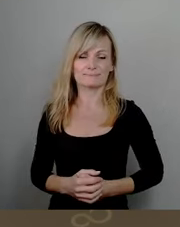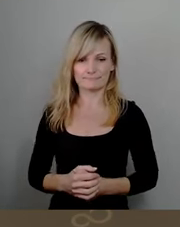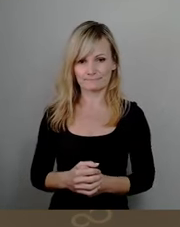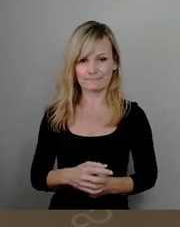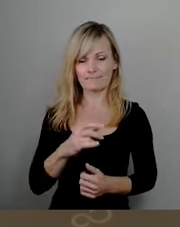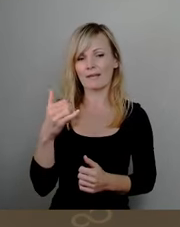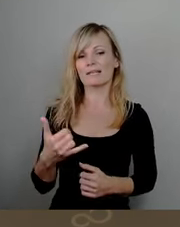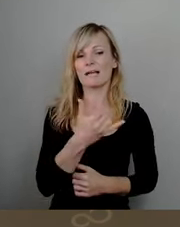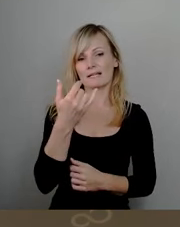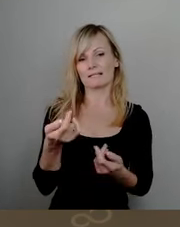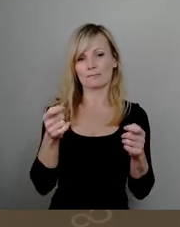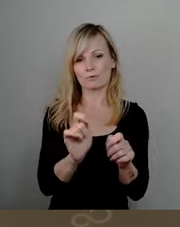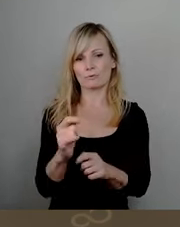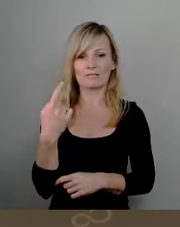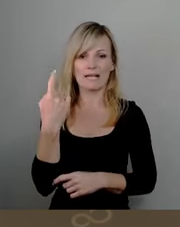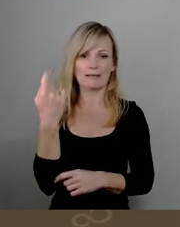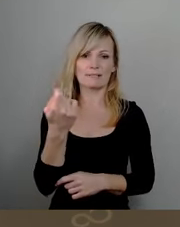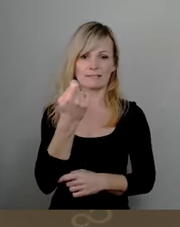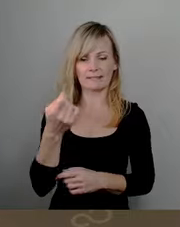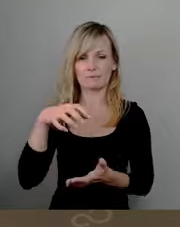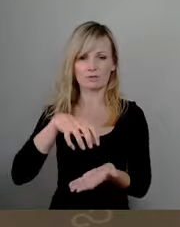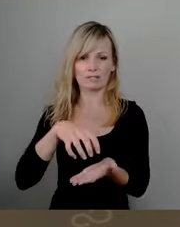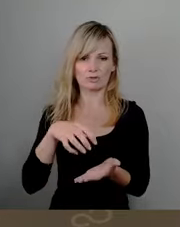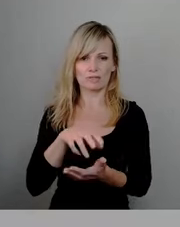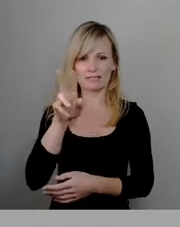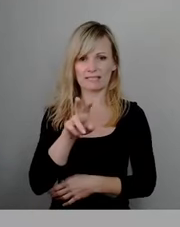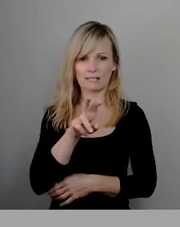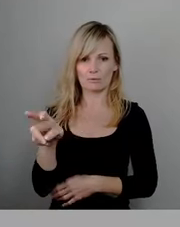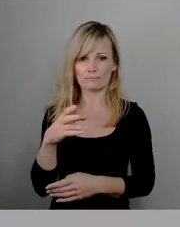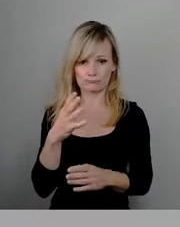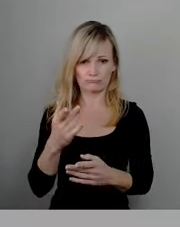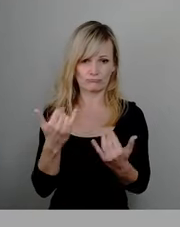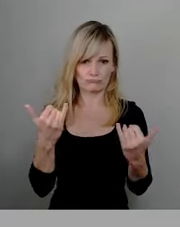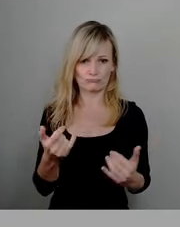Jahresabschluss Eigenbetrieb städtisches Klinikum. Ich bitte um das Stimmzeichen.